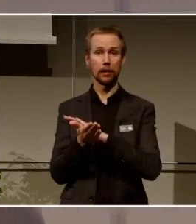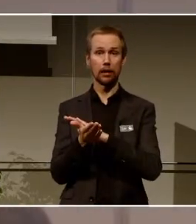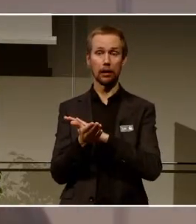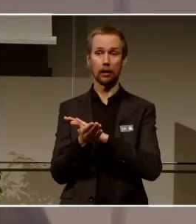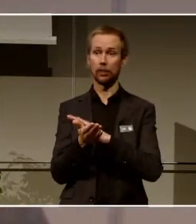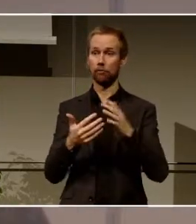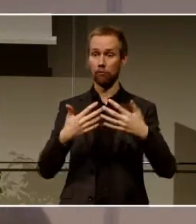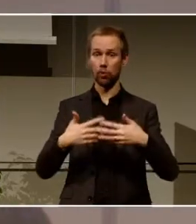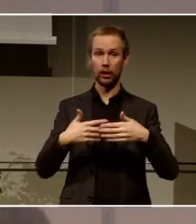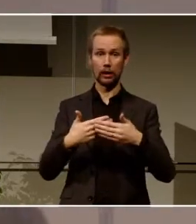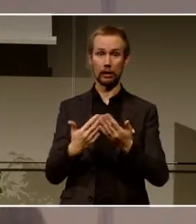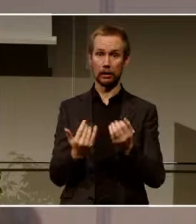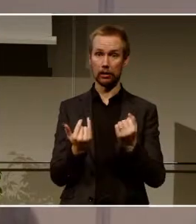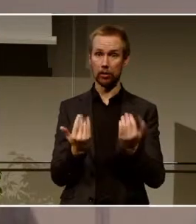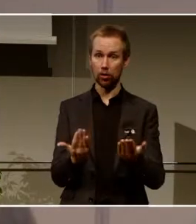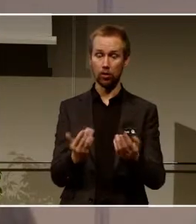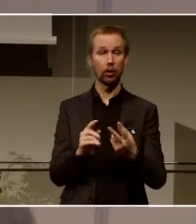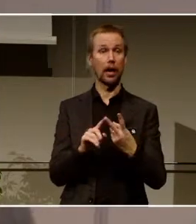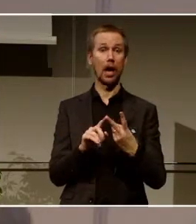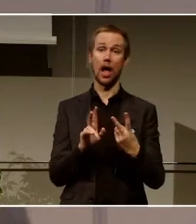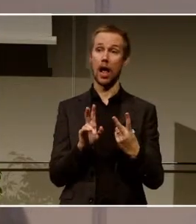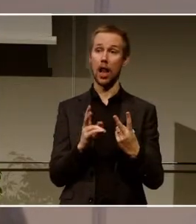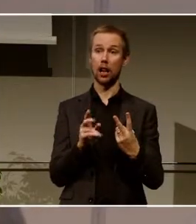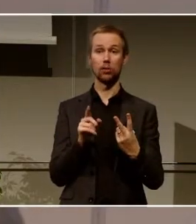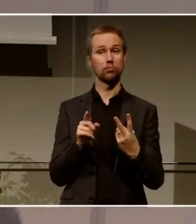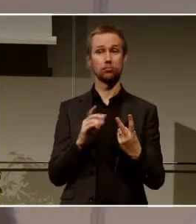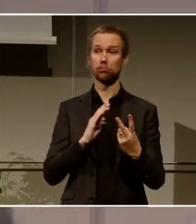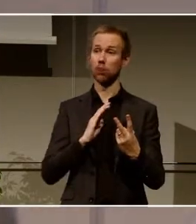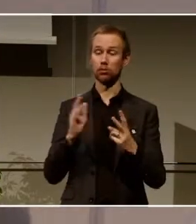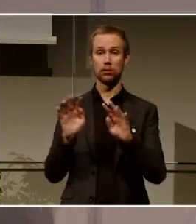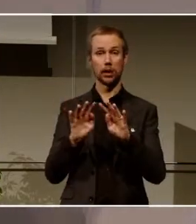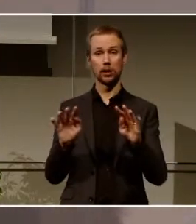handla om att man faktiskt inte har tillgång till tekniken själv.